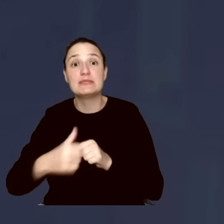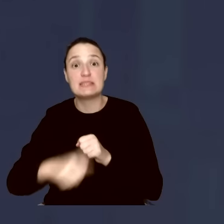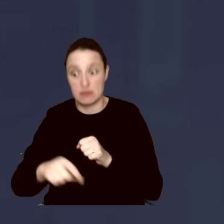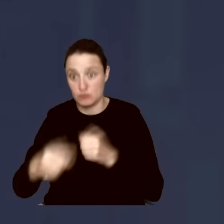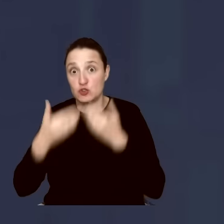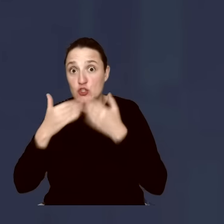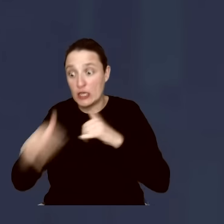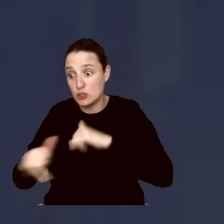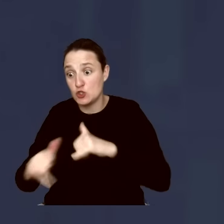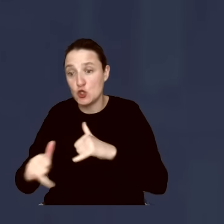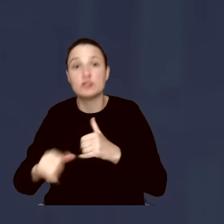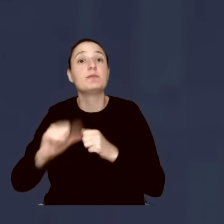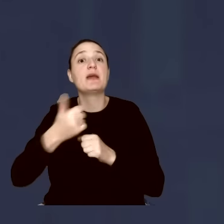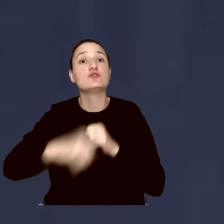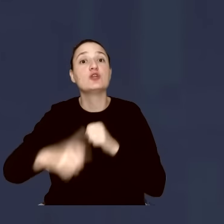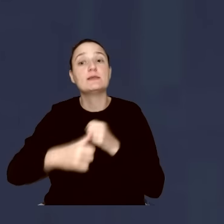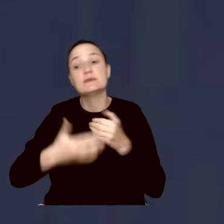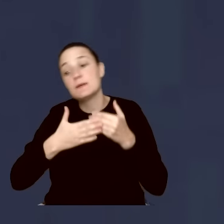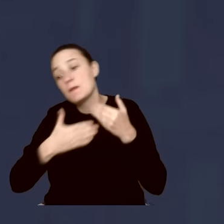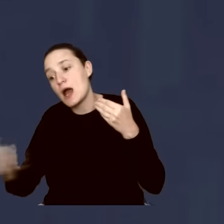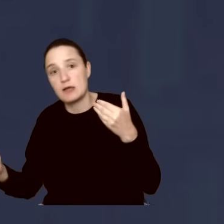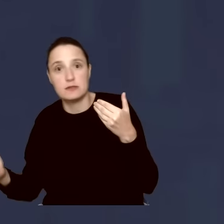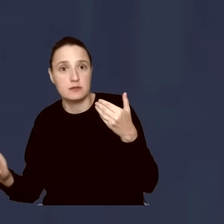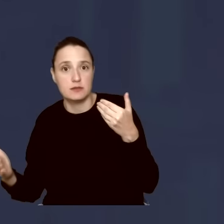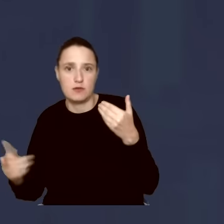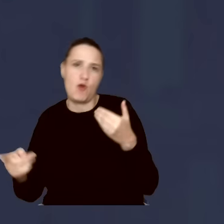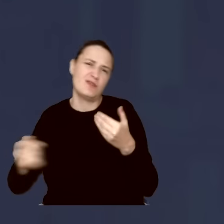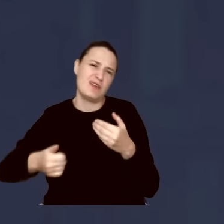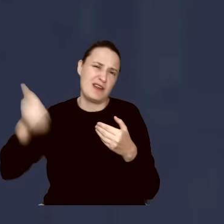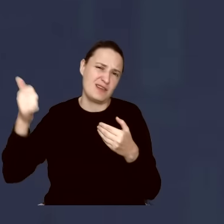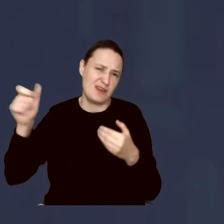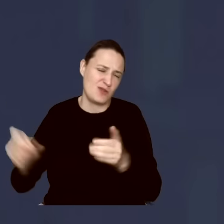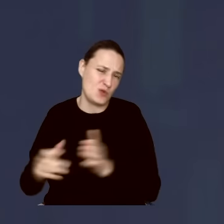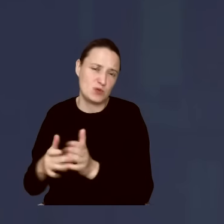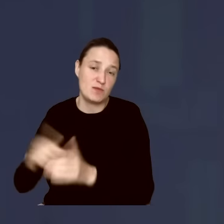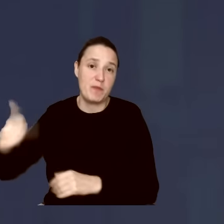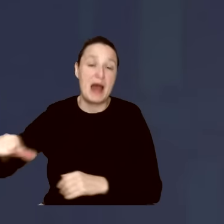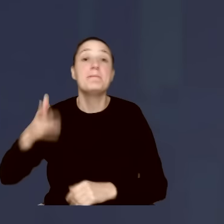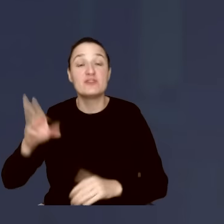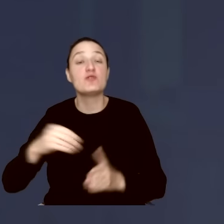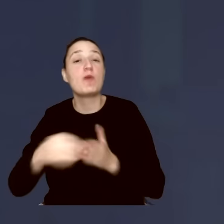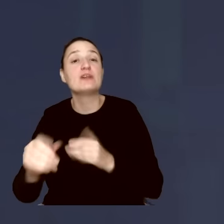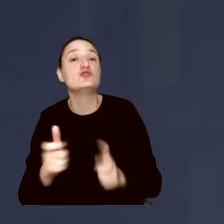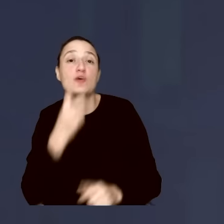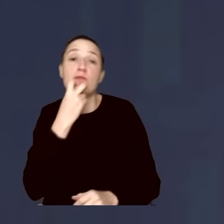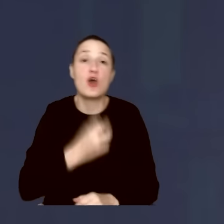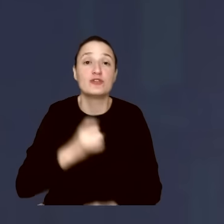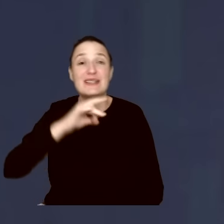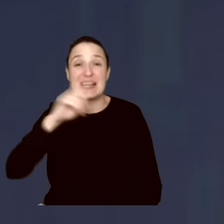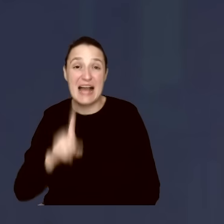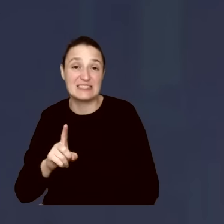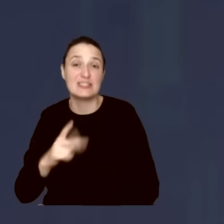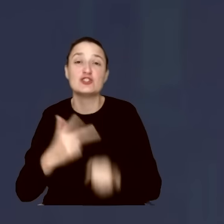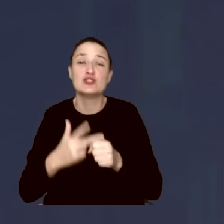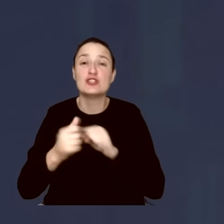tegoż, pożal się Boże, lidera, będziecie płacić za prąd i gaz od 30 nawet do